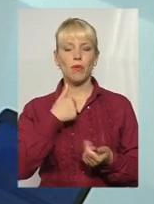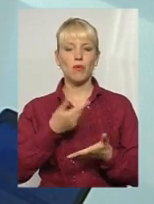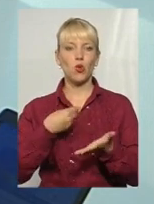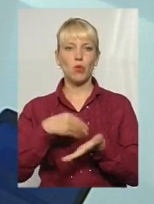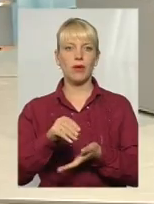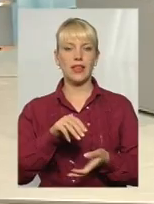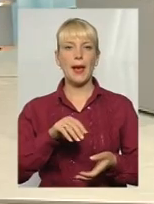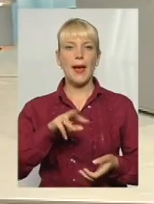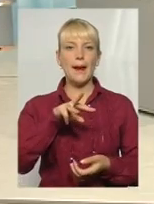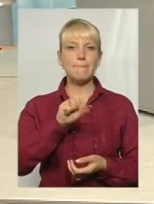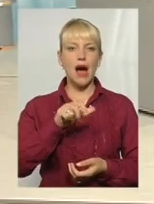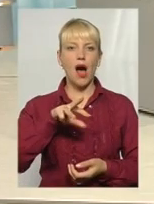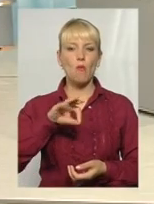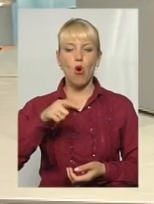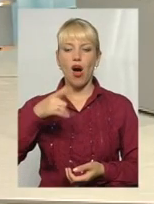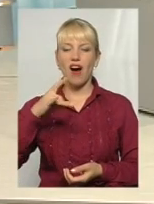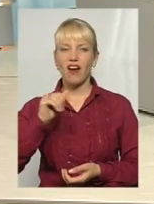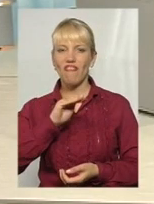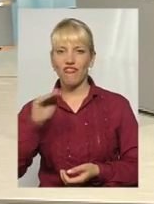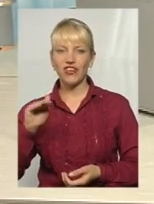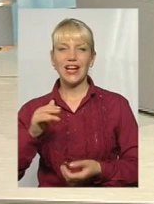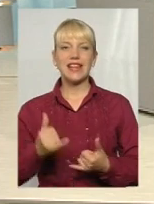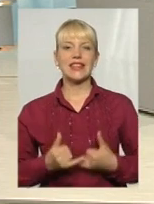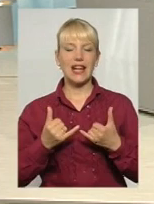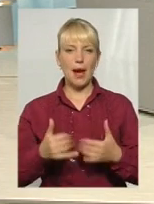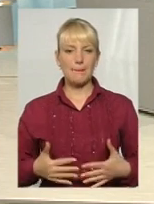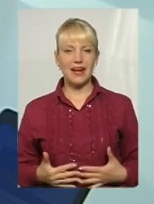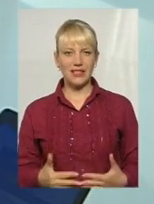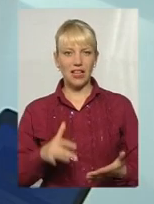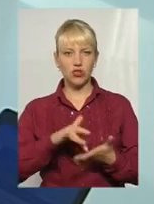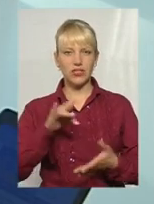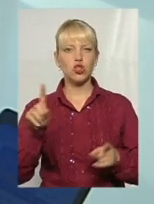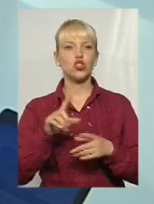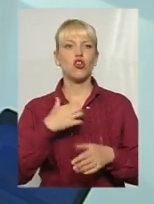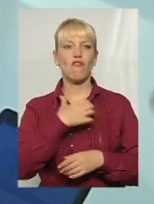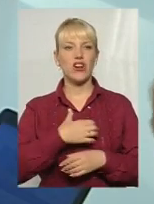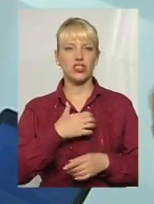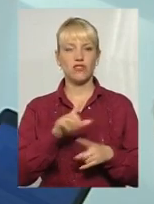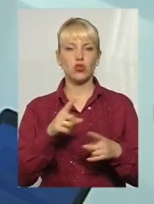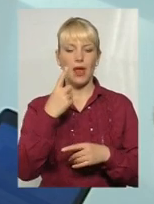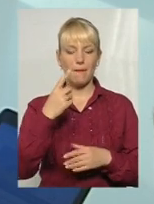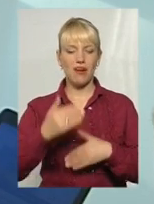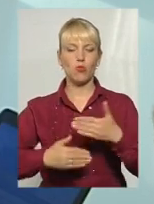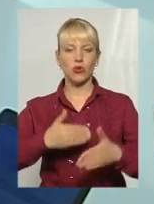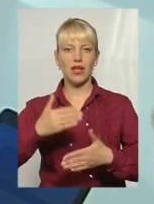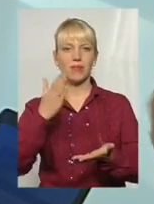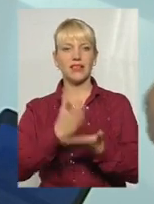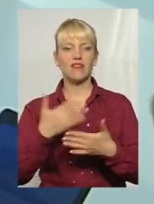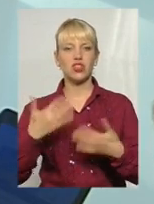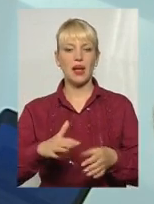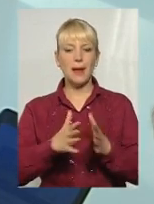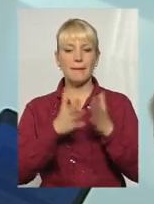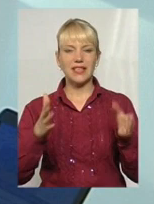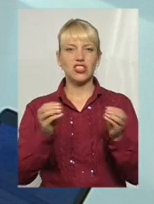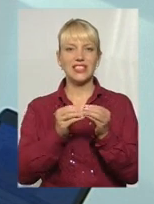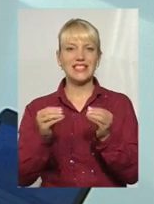мамограф для перинатального центру. От сьогодні, що важливо вже, що сьогодні на першому етапі є вже десь більше десятка